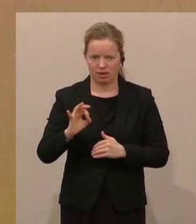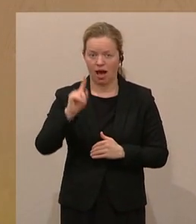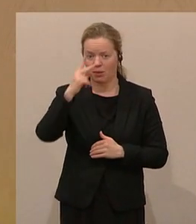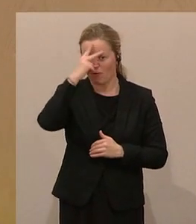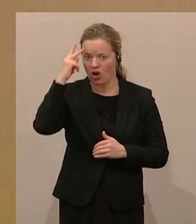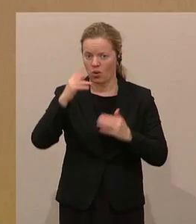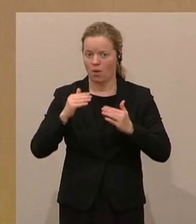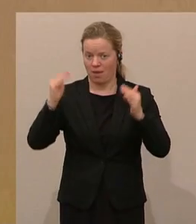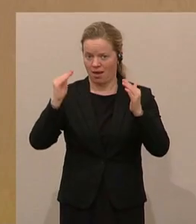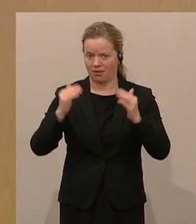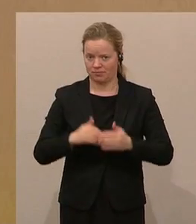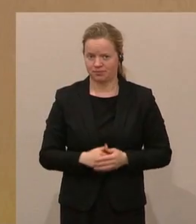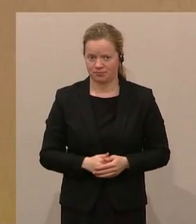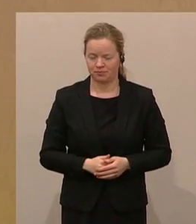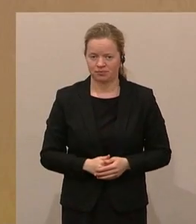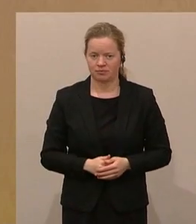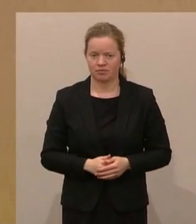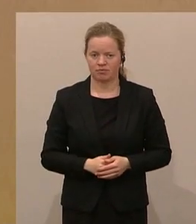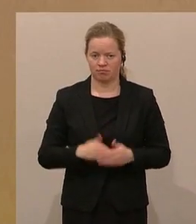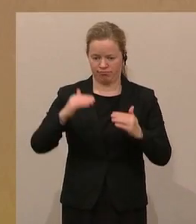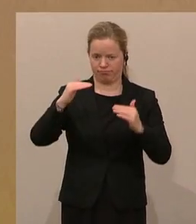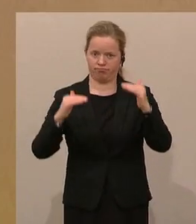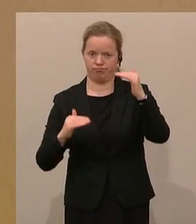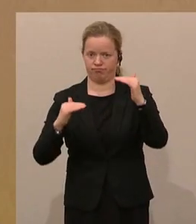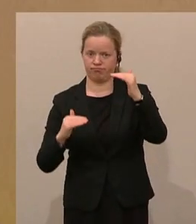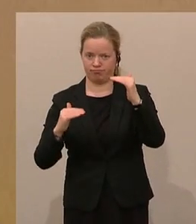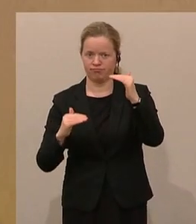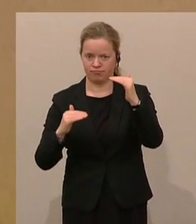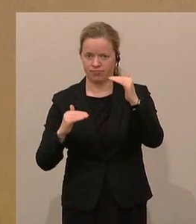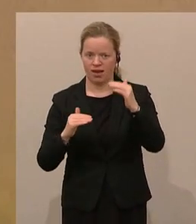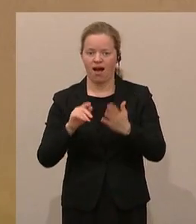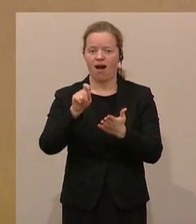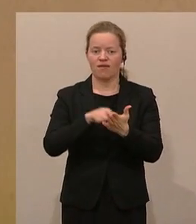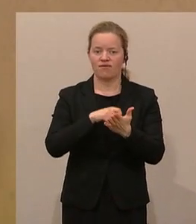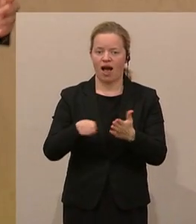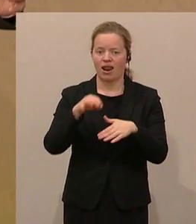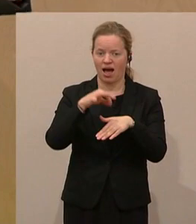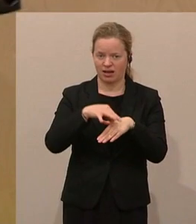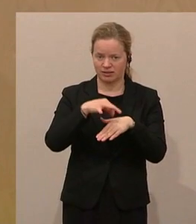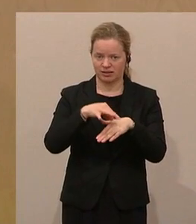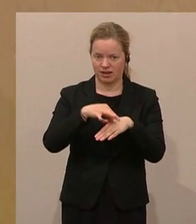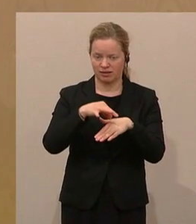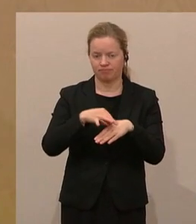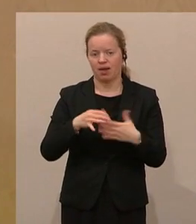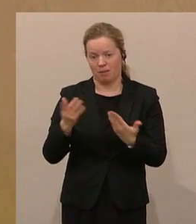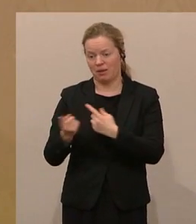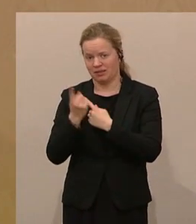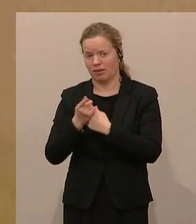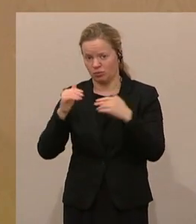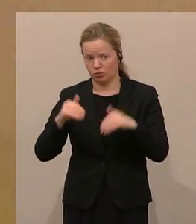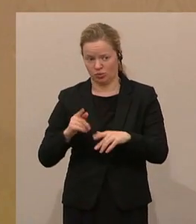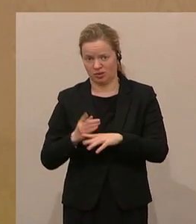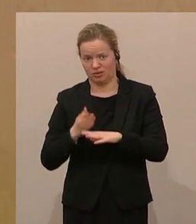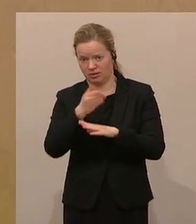gewachsen. Zugenommen hat lediglich die Zahl der Wahlärzte, zu denen die Patienten gehen müssen, wenn sie eben